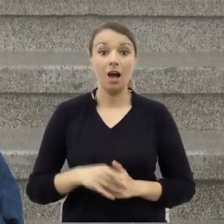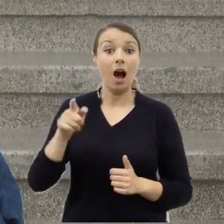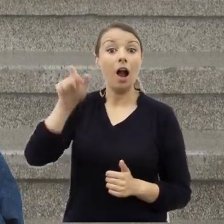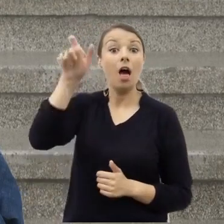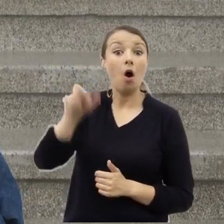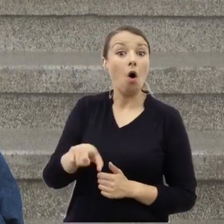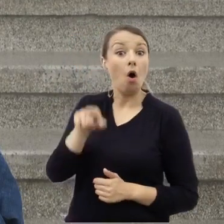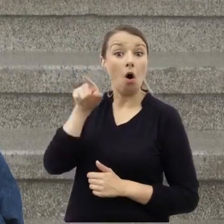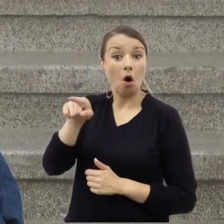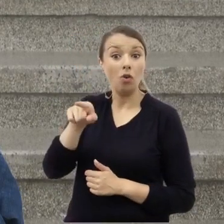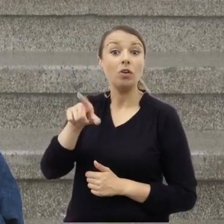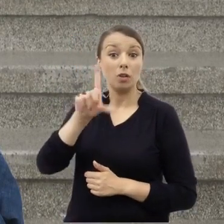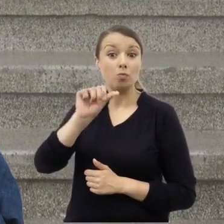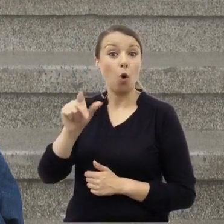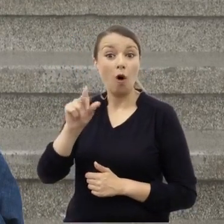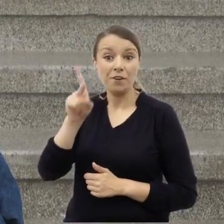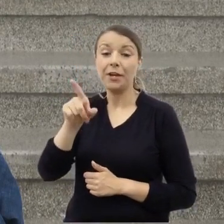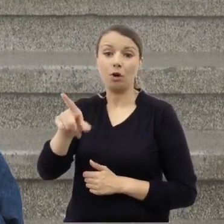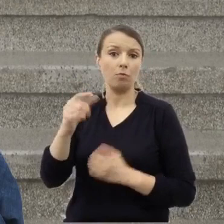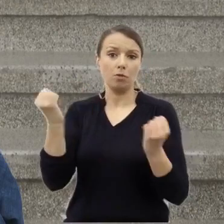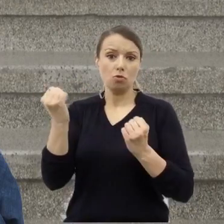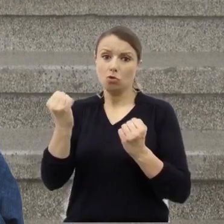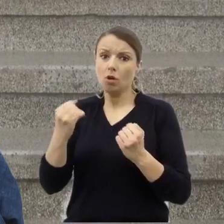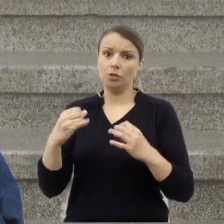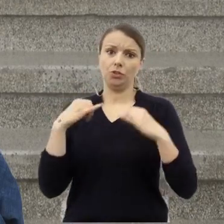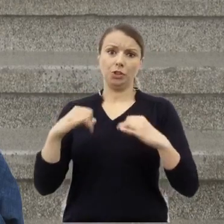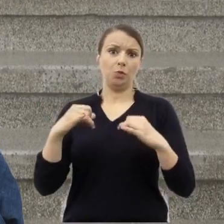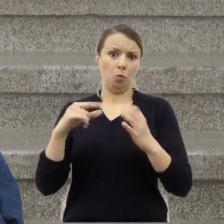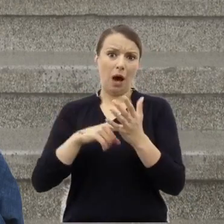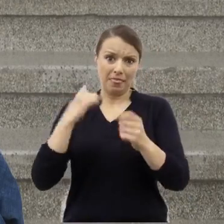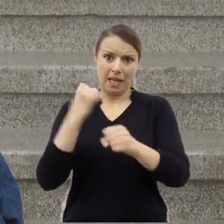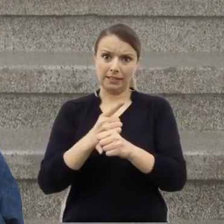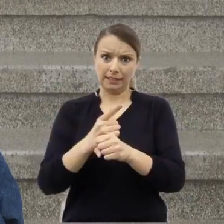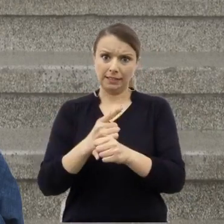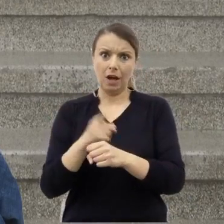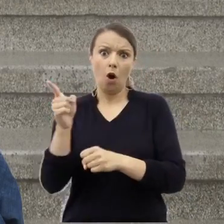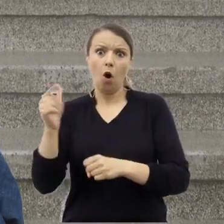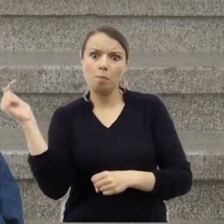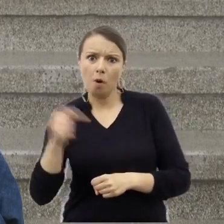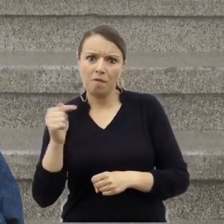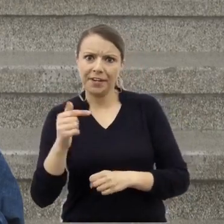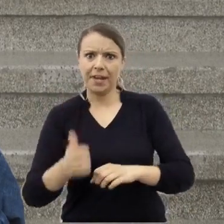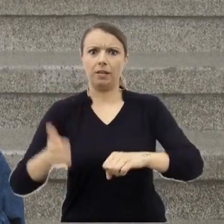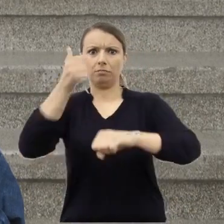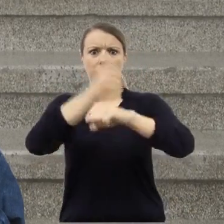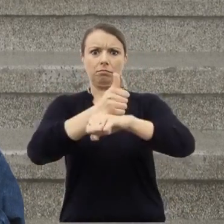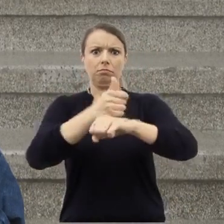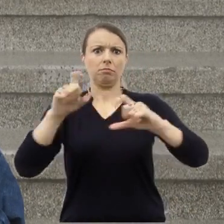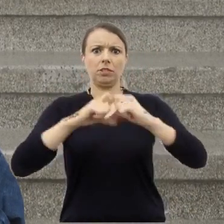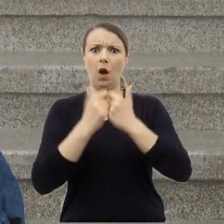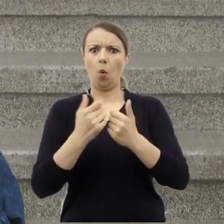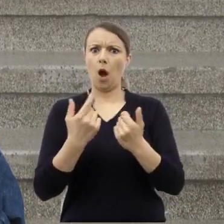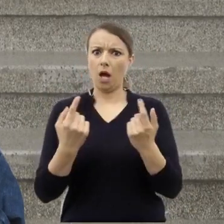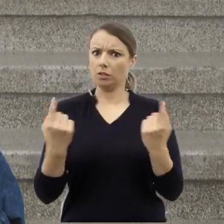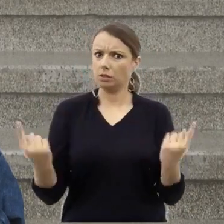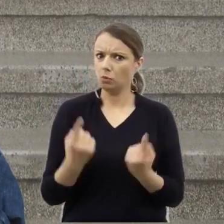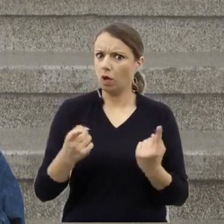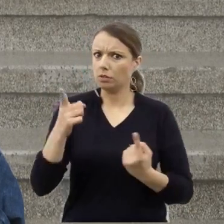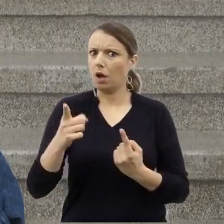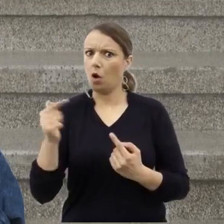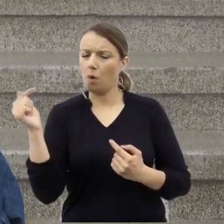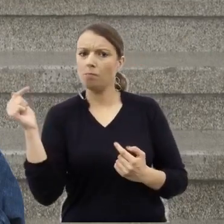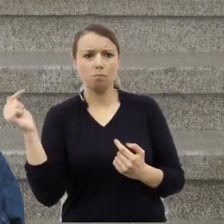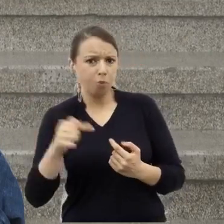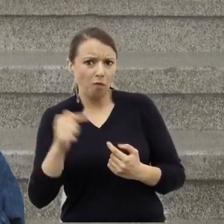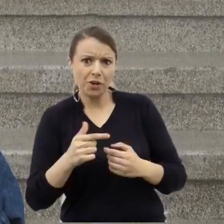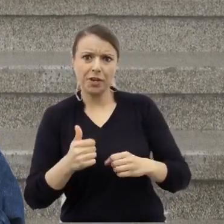największą moc decyzyjną, powinna właściwie dowodzić sytuacją, która tam miała